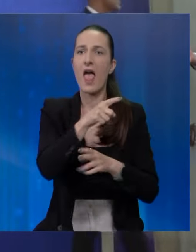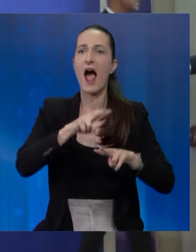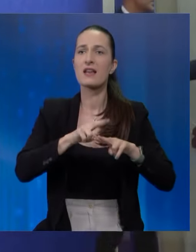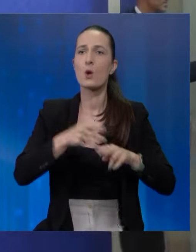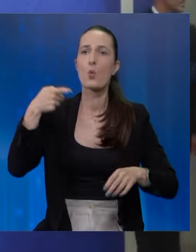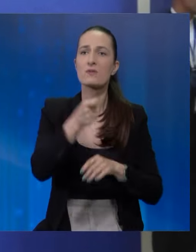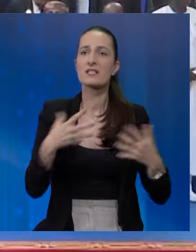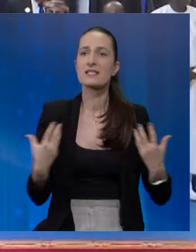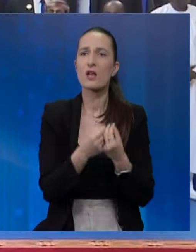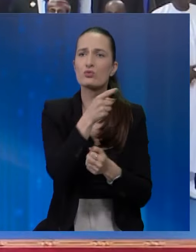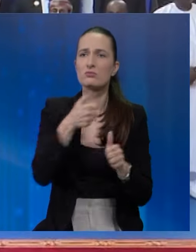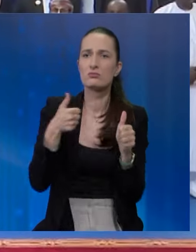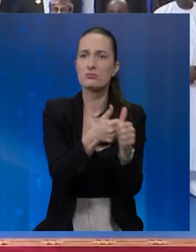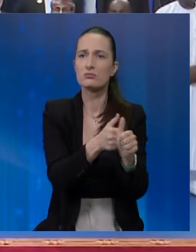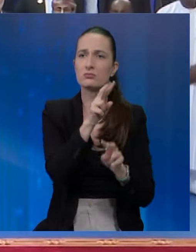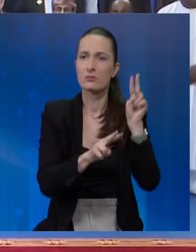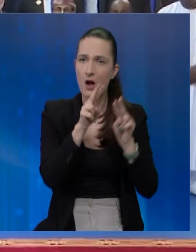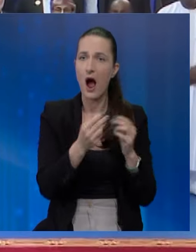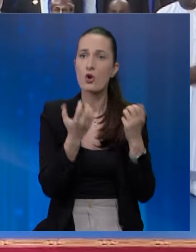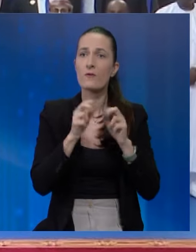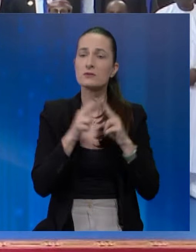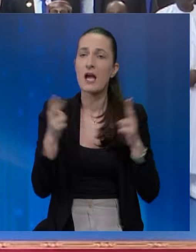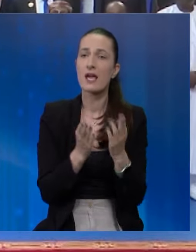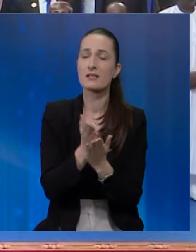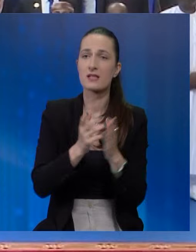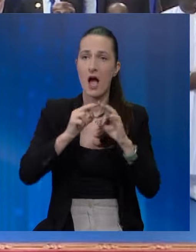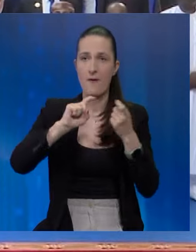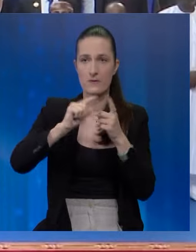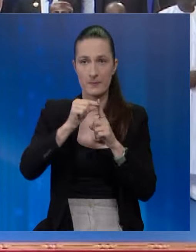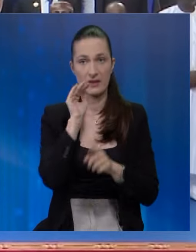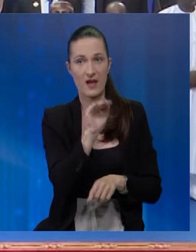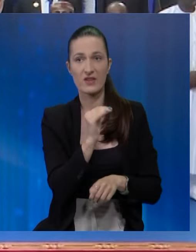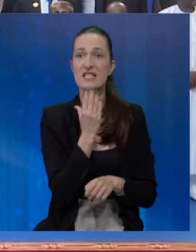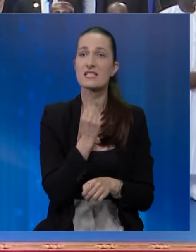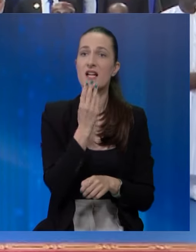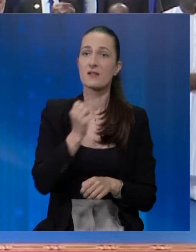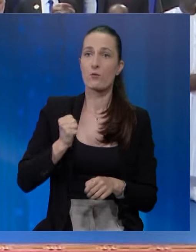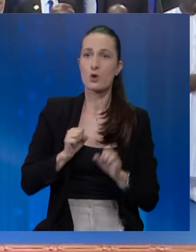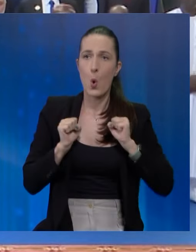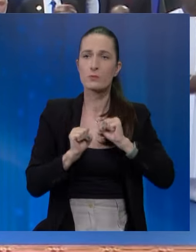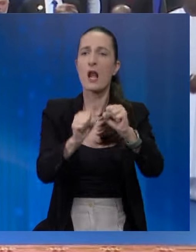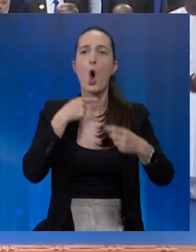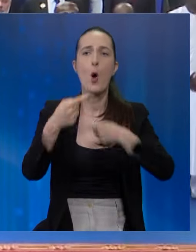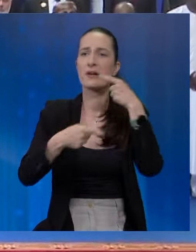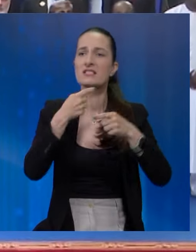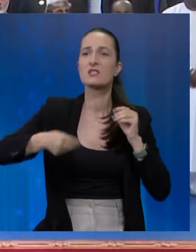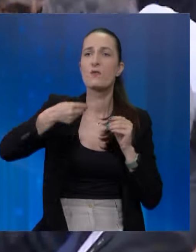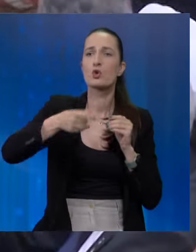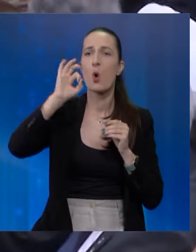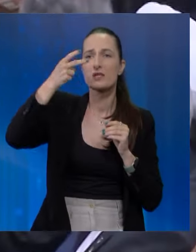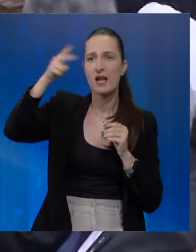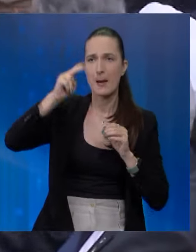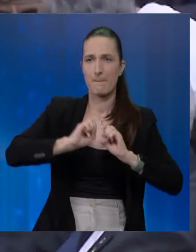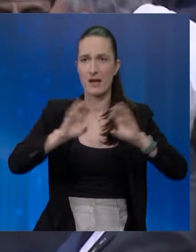Hanjeh ubijen zajedno sa jednim od njegovih tjelohranitelja, a novinska agencija AFP javlja da je izraelska vojska odbila komentirati izvještaje